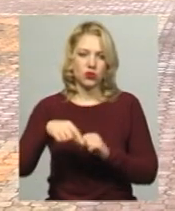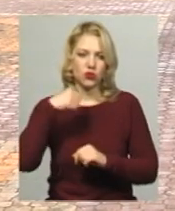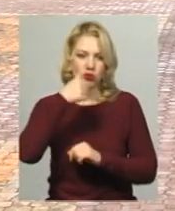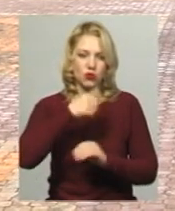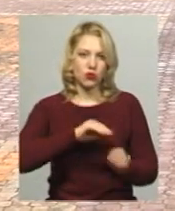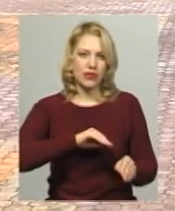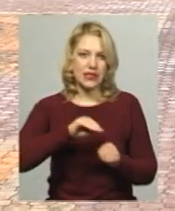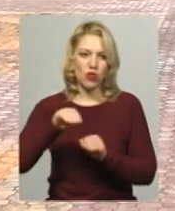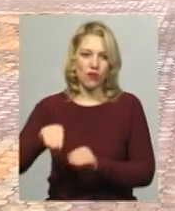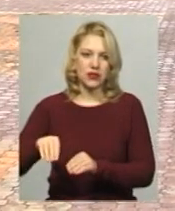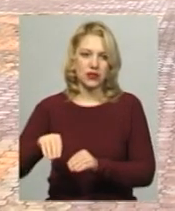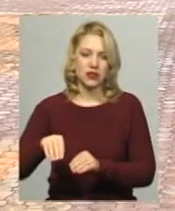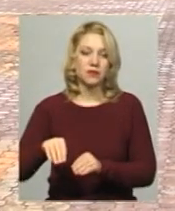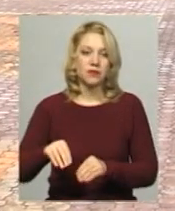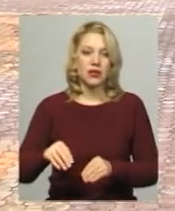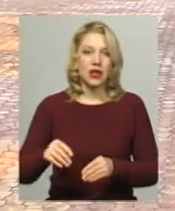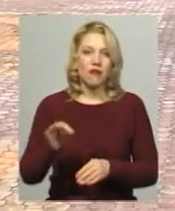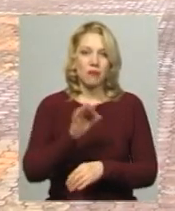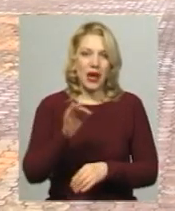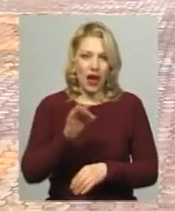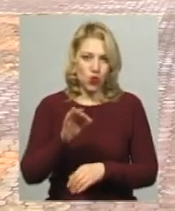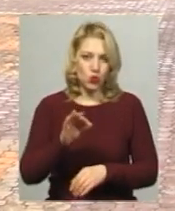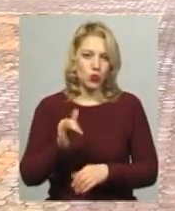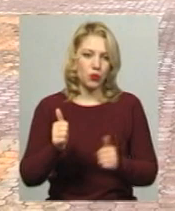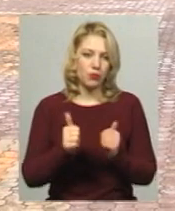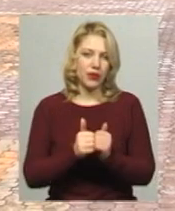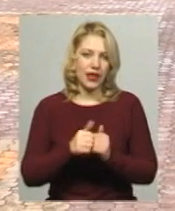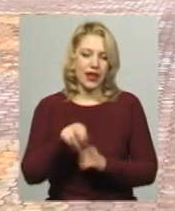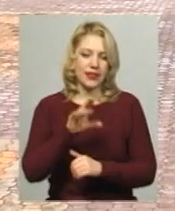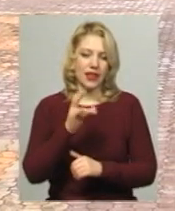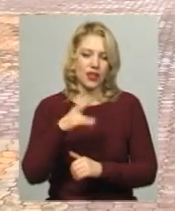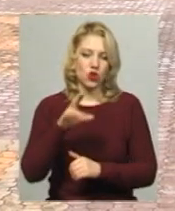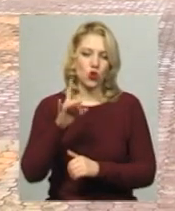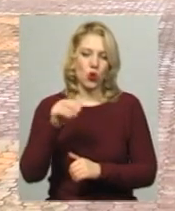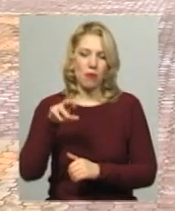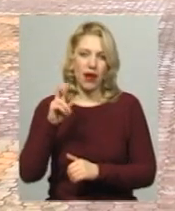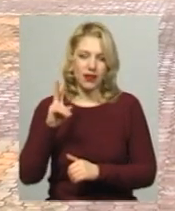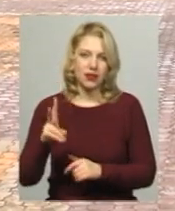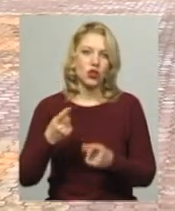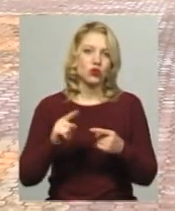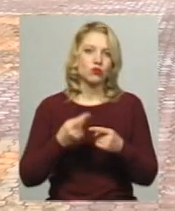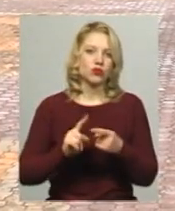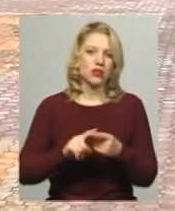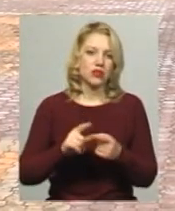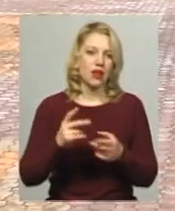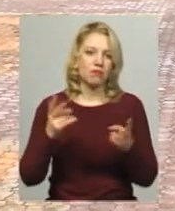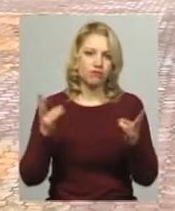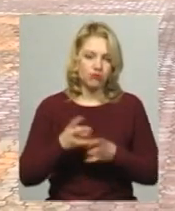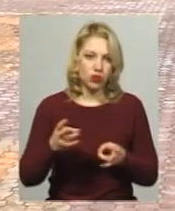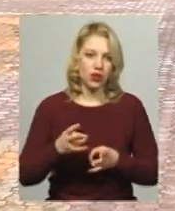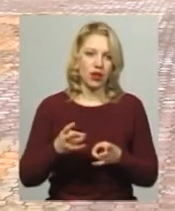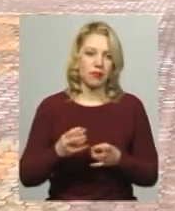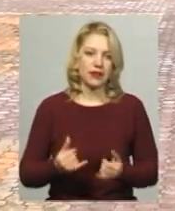встановити вбиральню біля дендропарку Поділля, тому що це теж є нагальна потреба